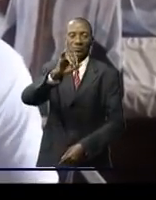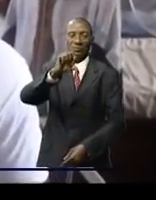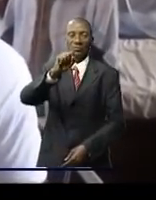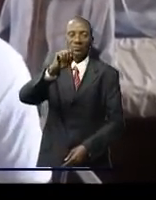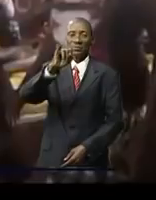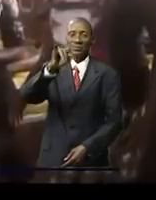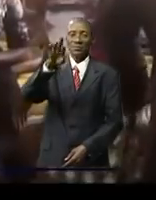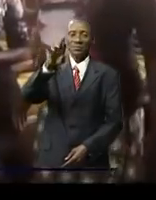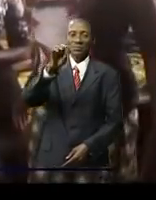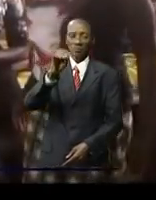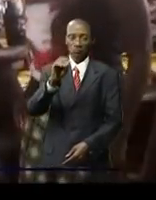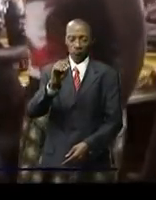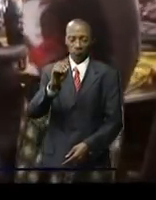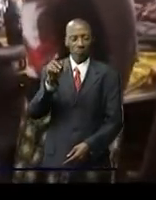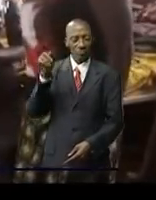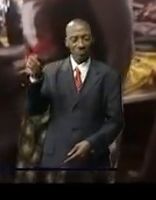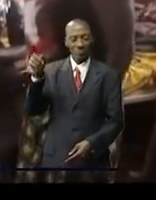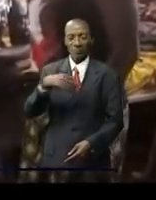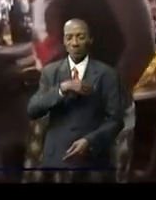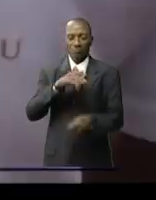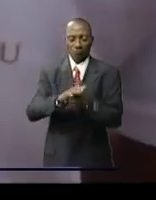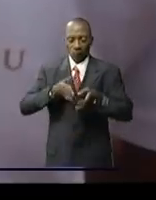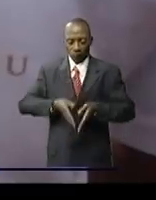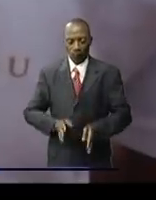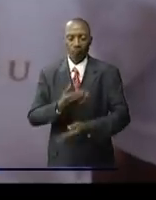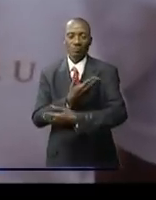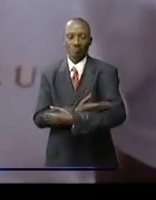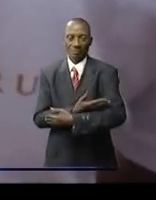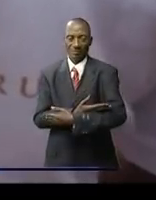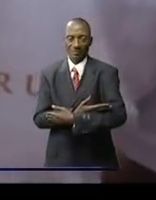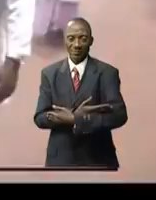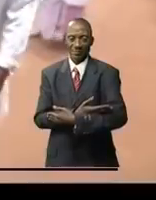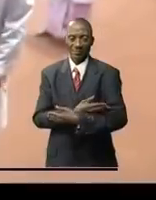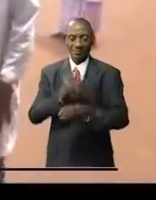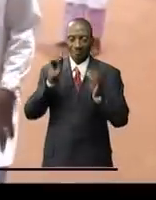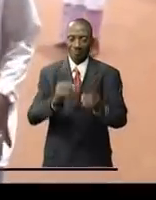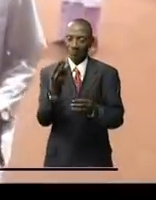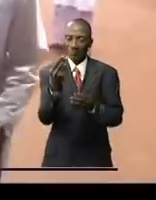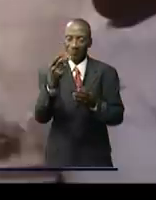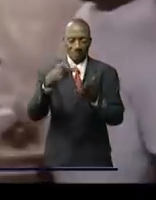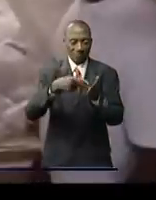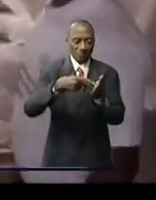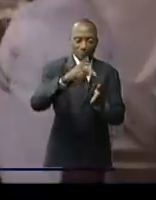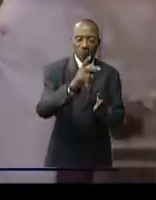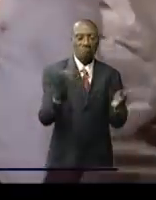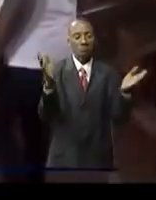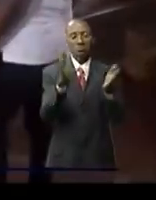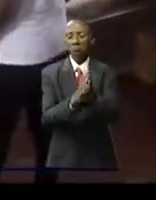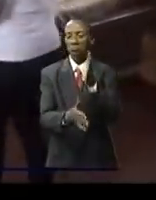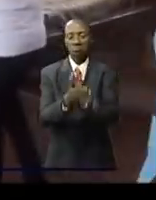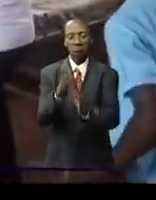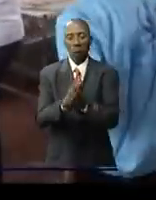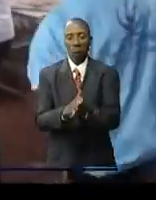sortir de leur otage le bienfaiteur n'est autre que la fondation Denise Nyakirouchi qui honore toutes les factures elles s'en